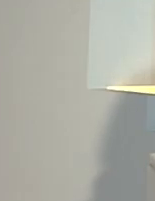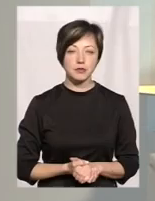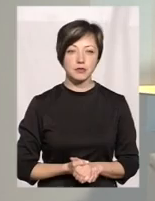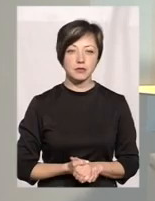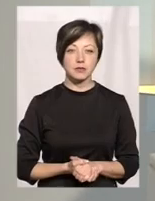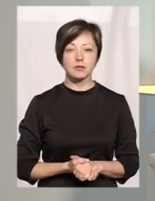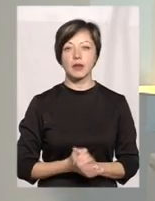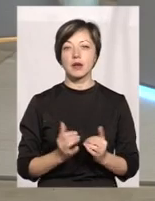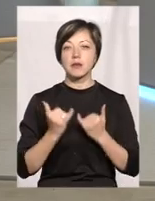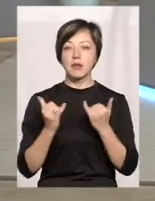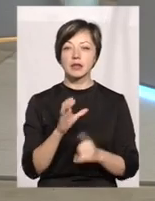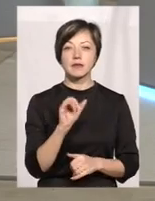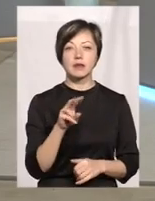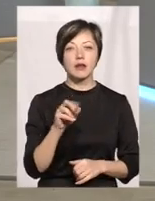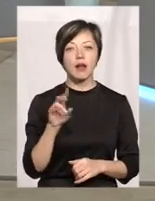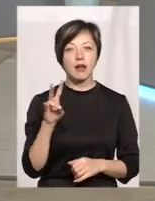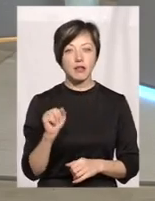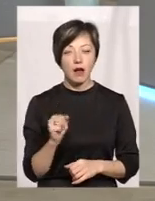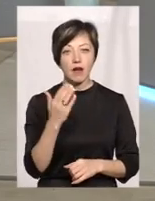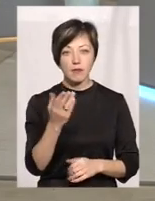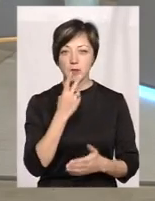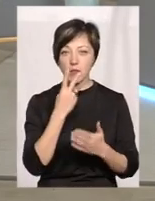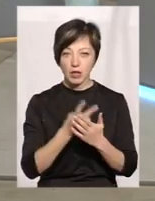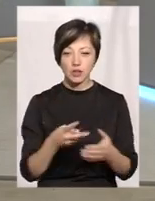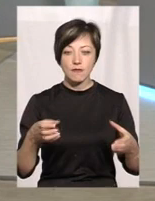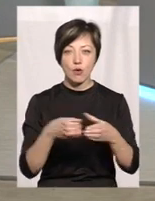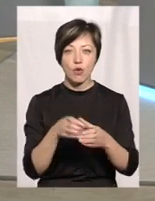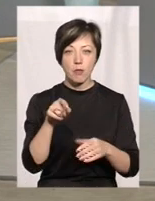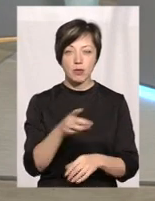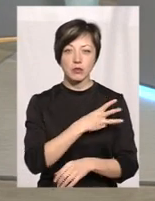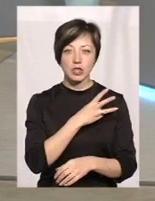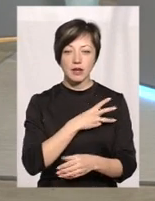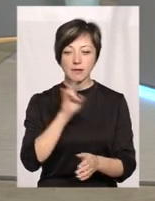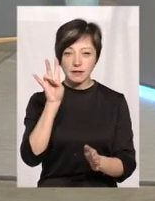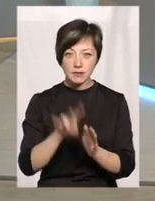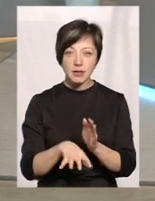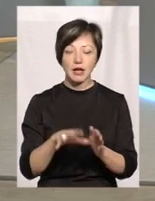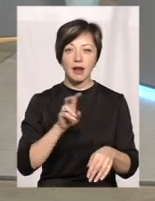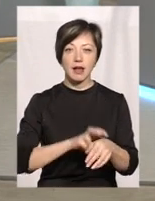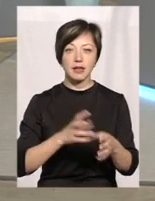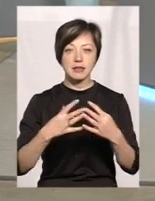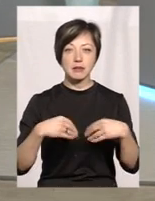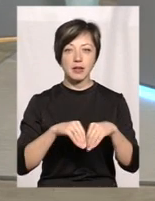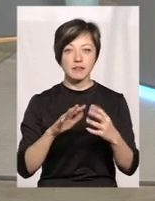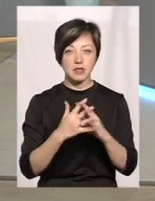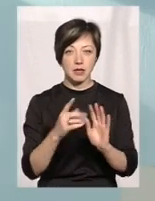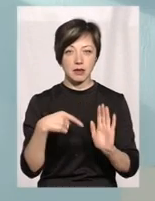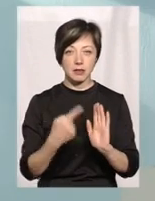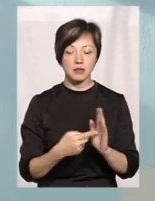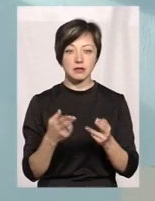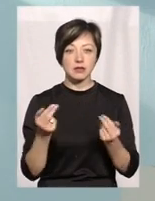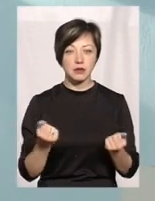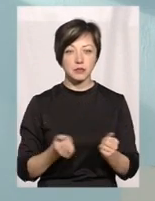Пані Свердланово, а чи бачите в громадах бажання, направду, закріпити сімейних лікарів в селі? Безумовно.